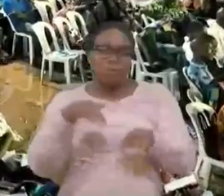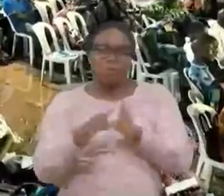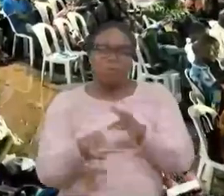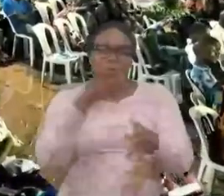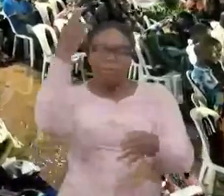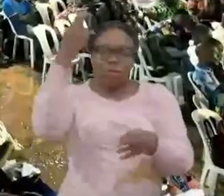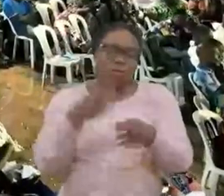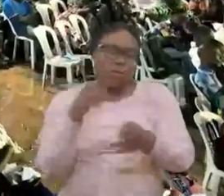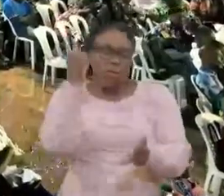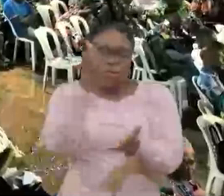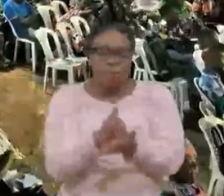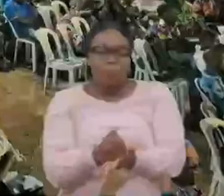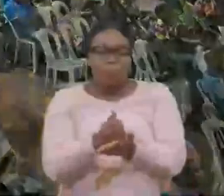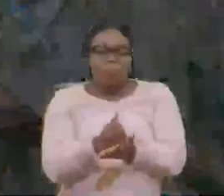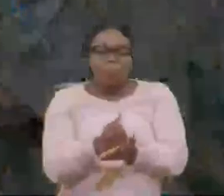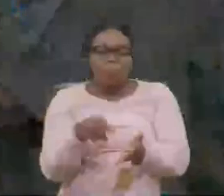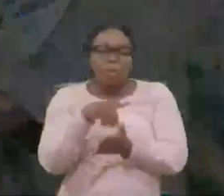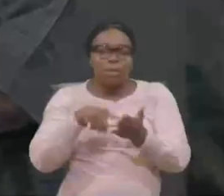Regardez cet homme, Dont nous parlons,